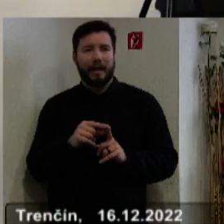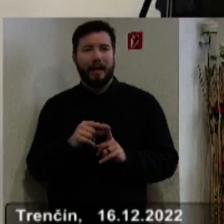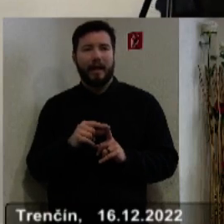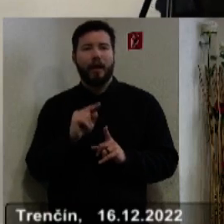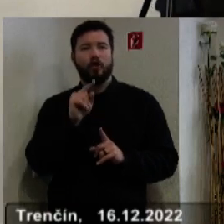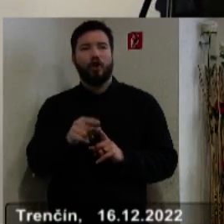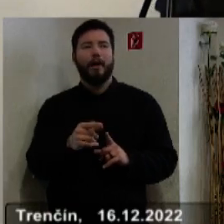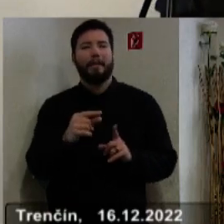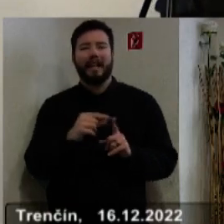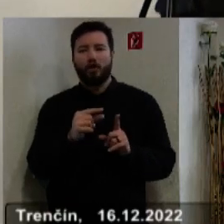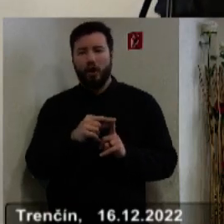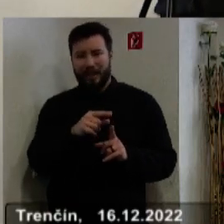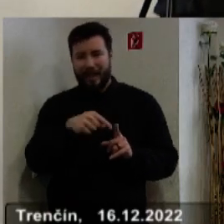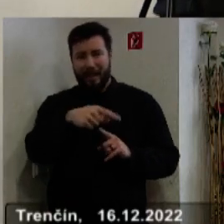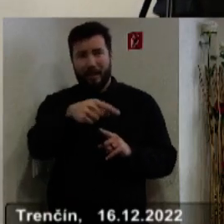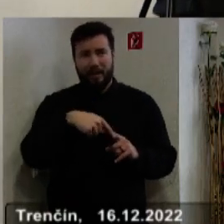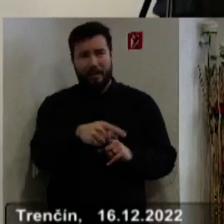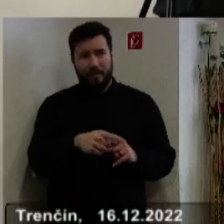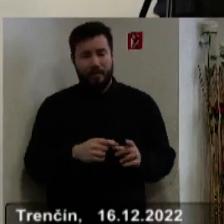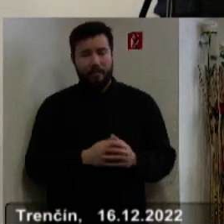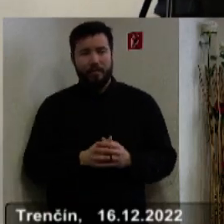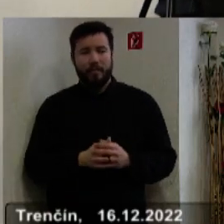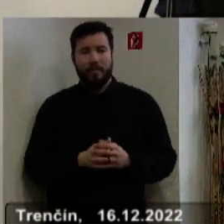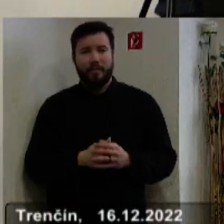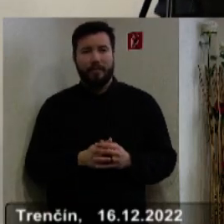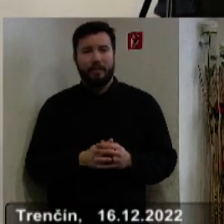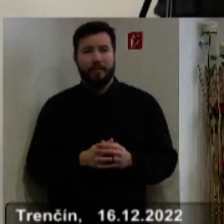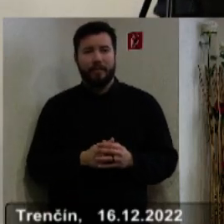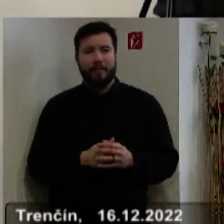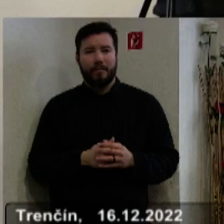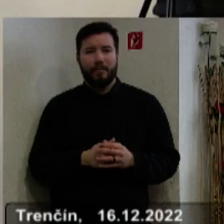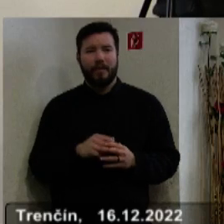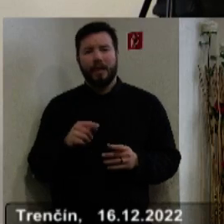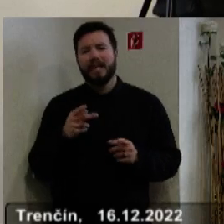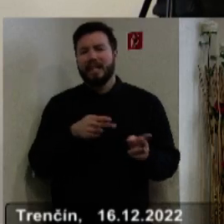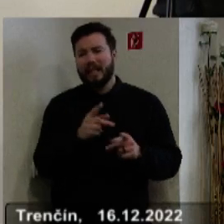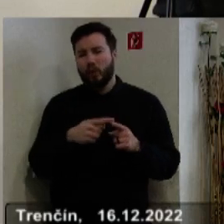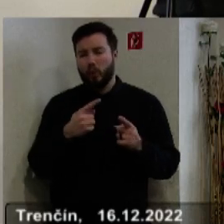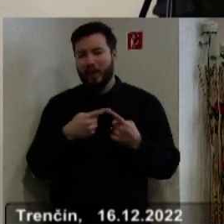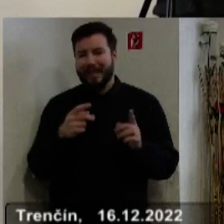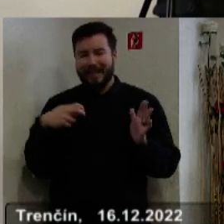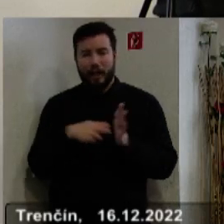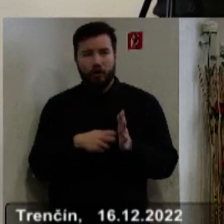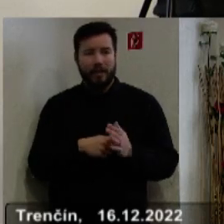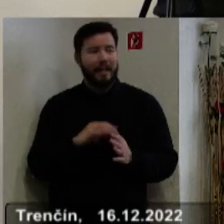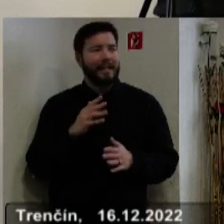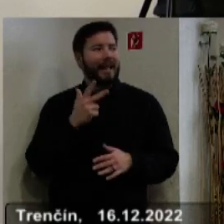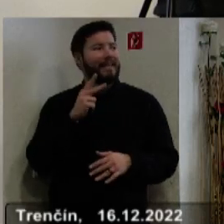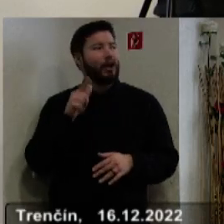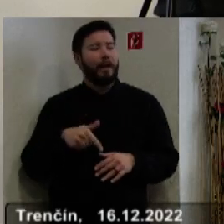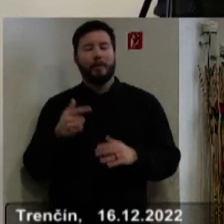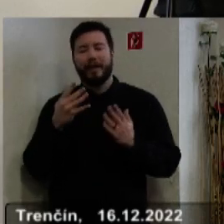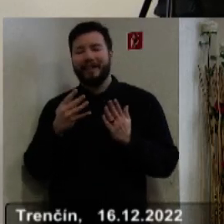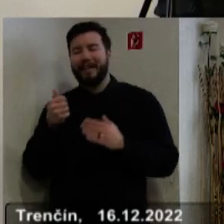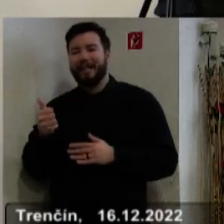Brestene, ale Priedhorie a potom sú tam aj iné kilometrovníky, aj tá cesta má iné označenie 3 lomeno, nie 3 lomeno 1 9